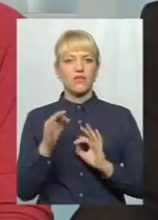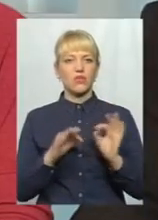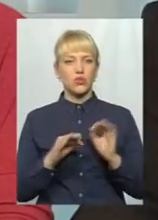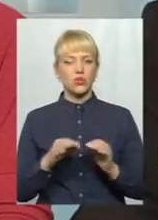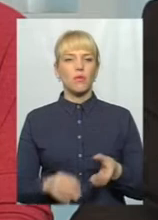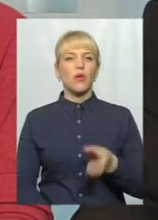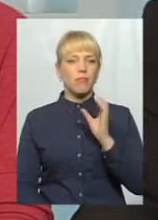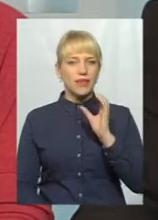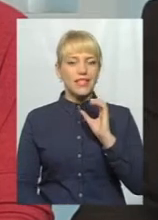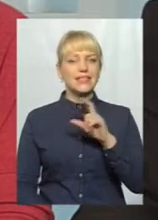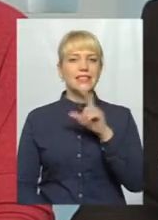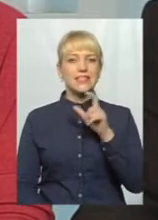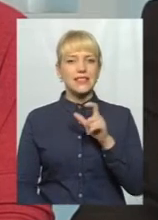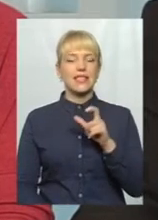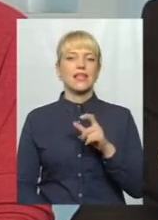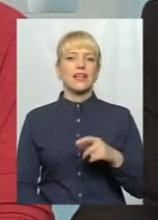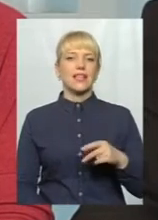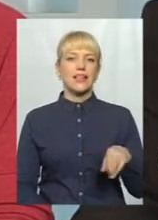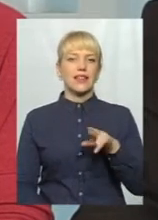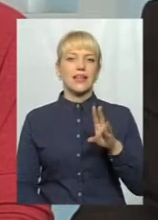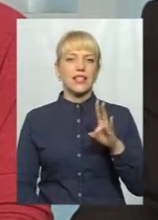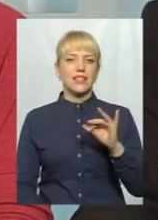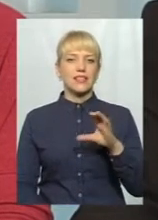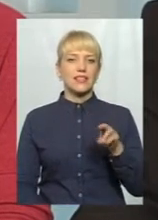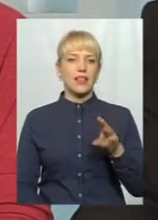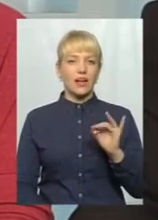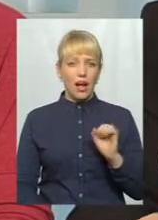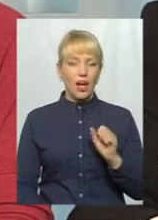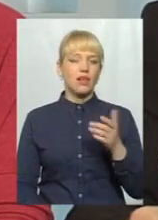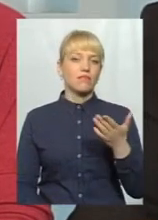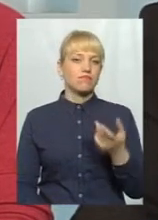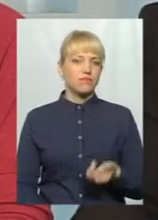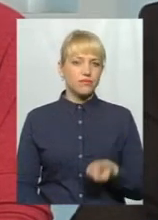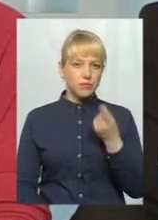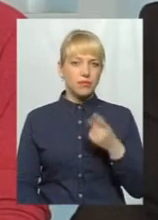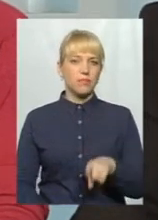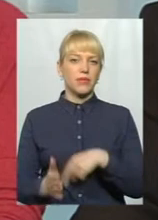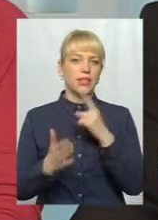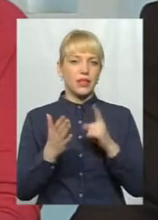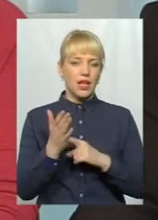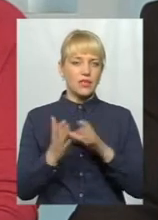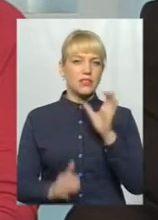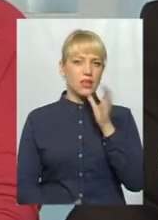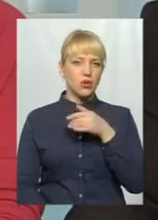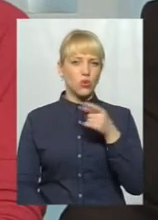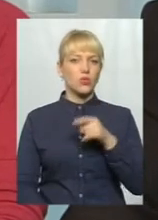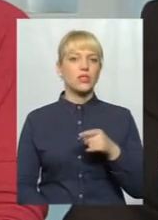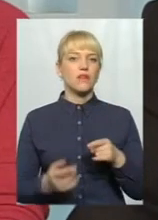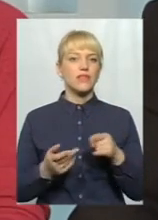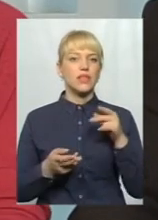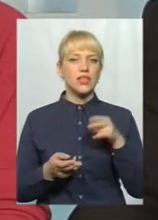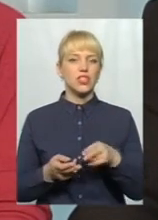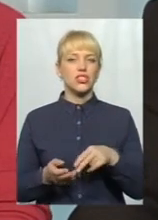саме з Дністра. Тому і так стало питання серйозно. У 2016 році, коли була